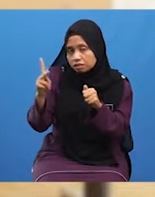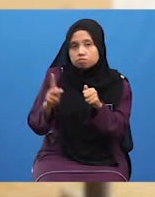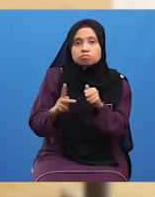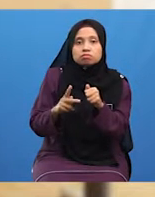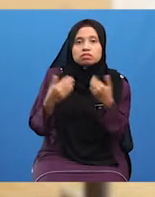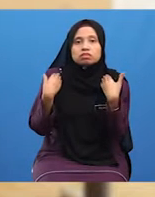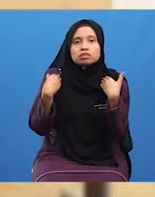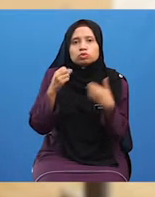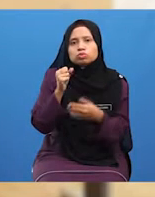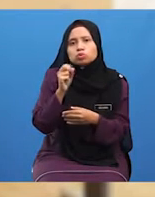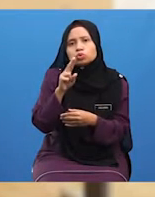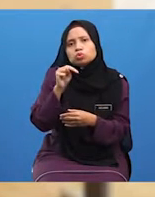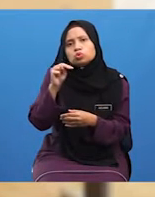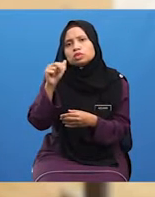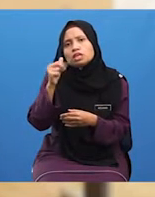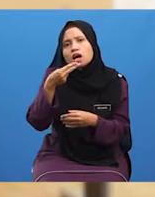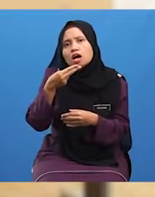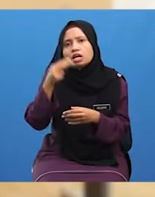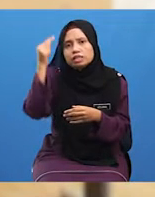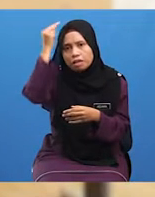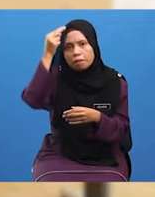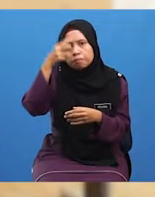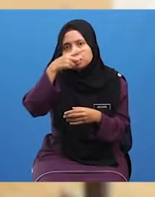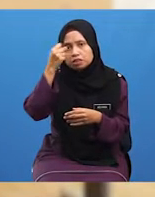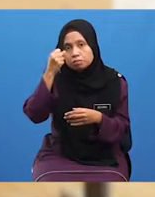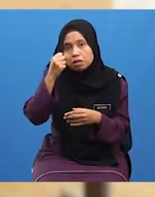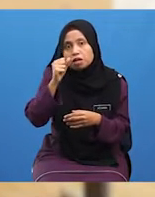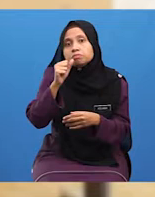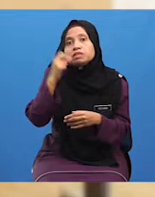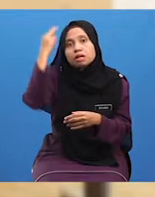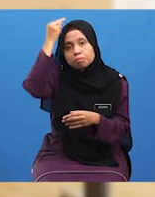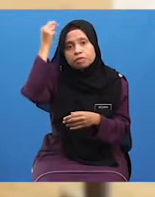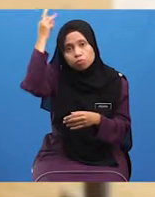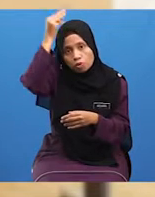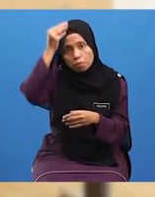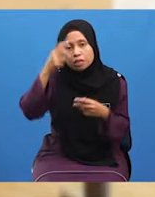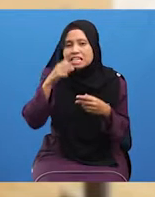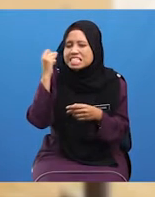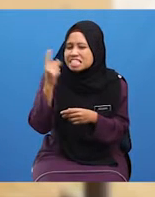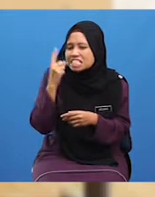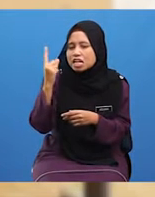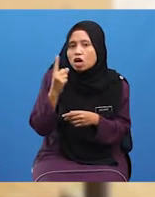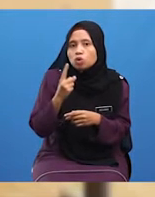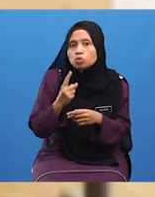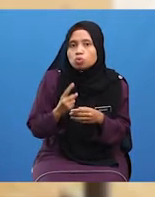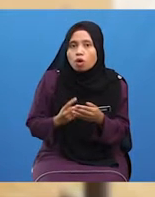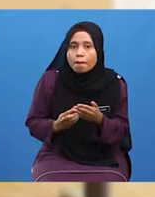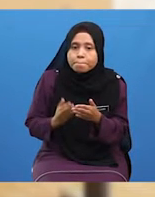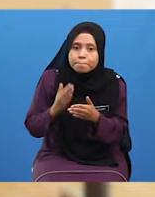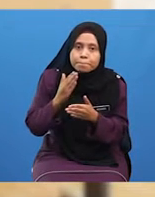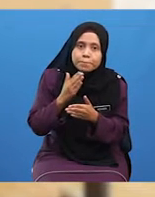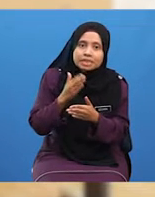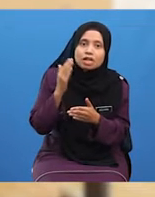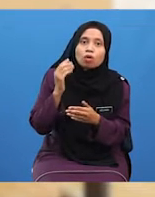Merupakan Sunnah Nabi Kerana Nabi Muhammad Sallallahu Alayhi Wasallam Sentiasa Mendahulukan